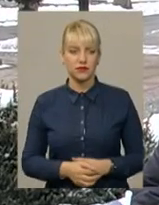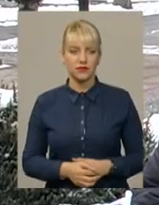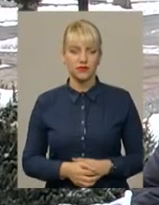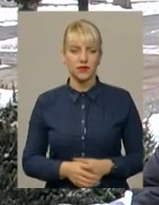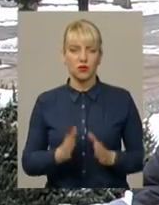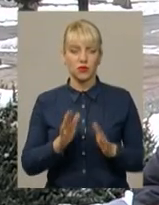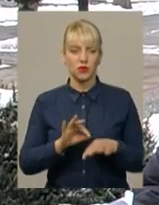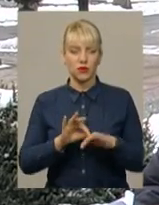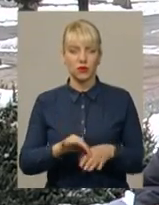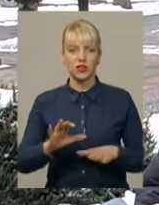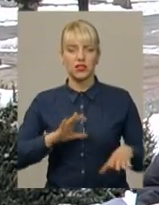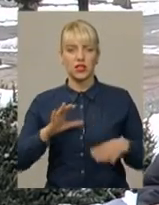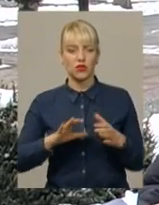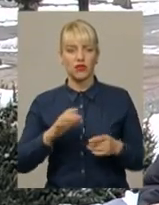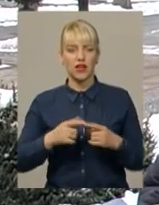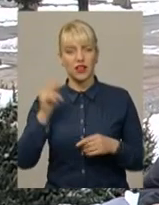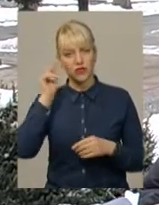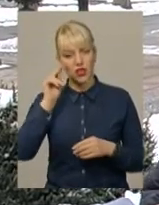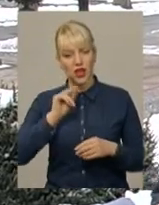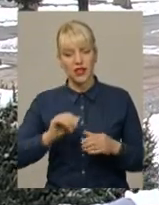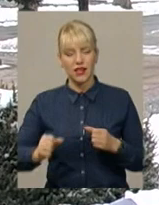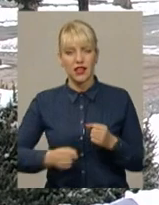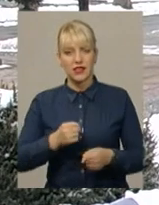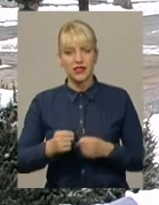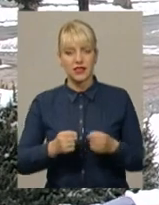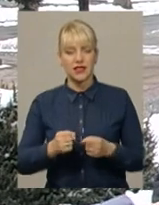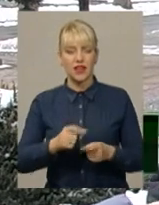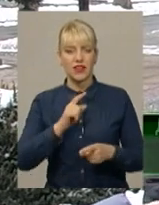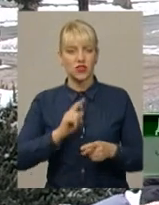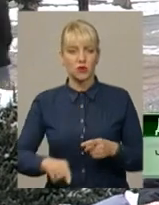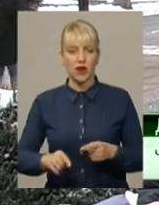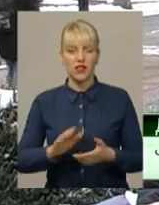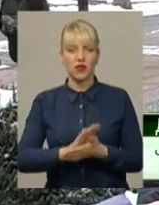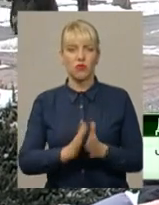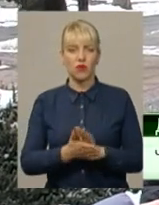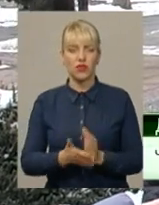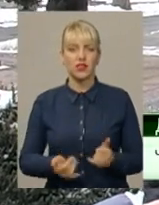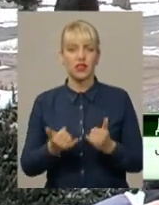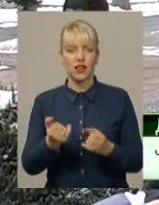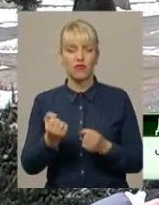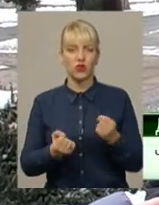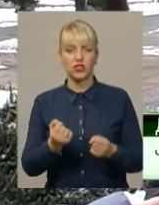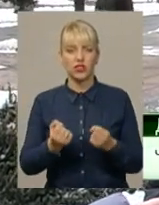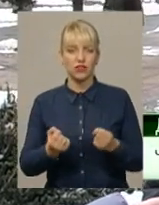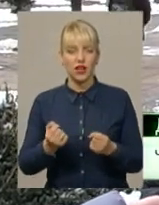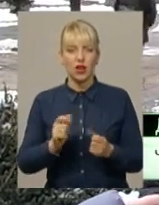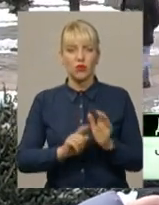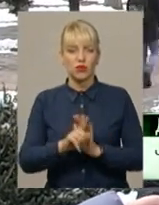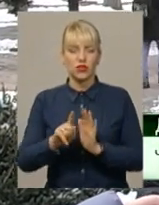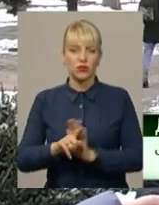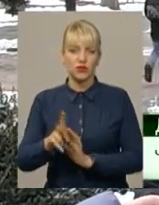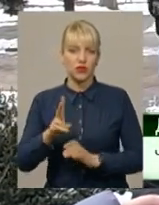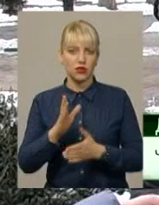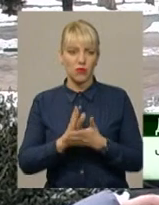Буде проводитися тренувально-навчальна їзда в екстремальних умовах для водіїв-початківців, які